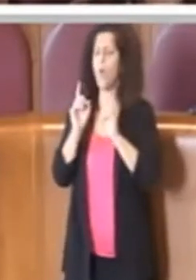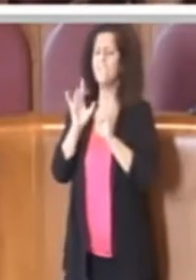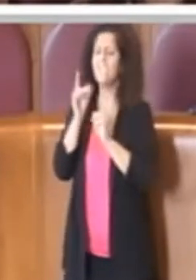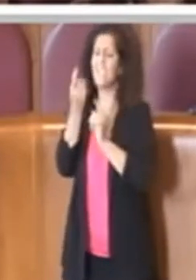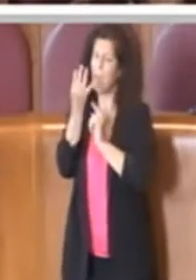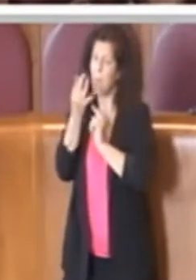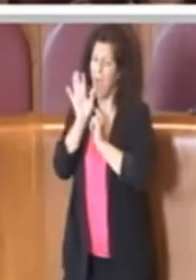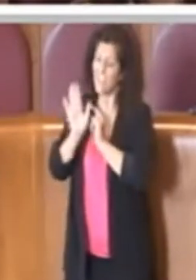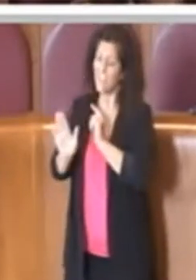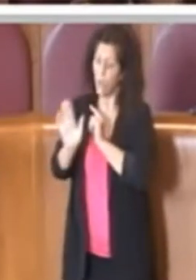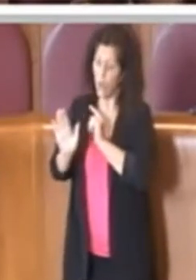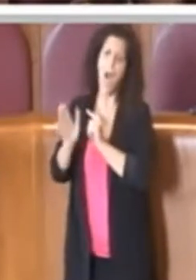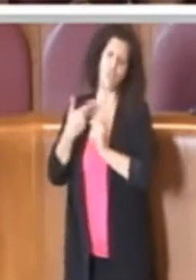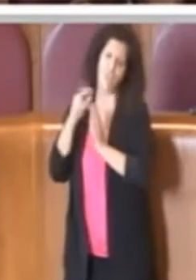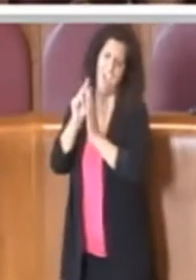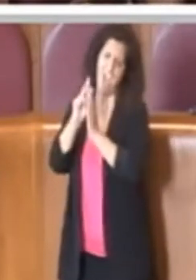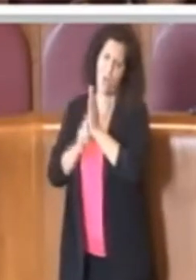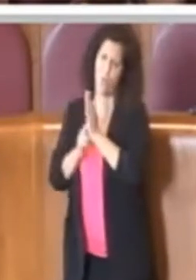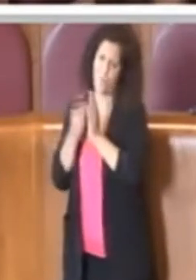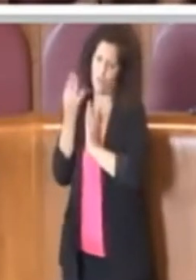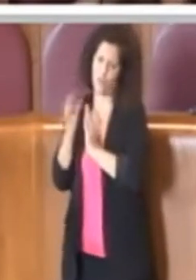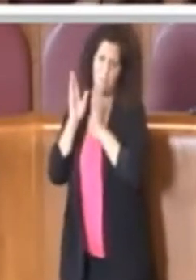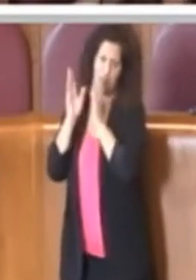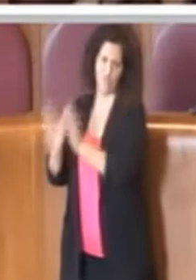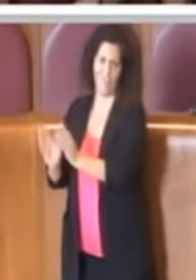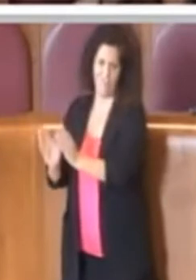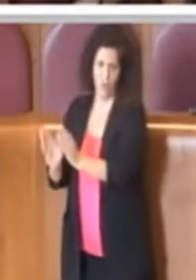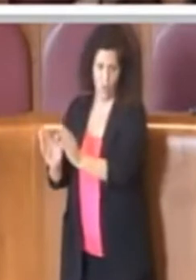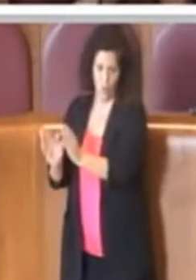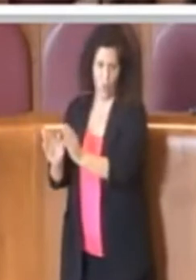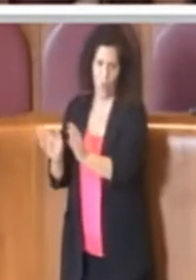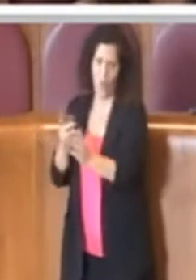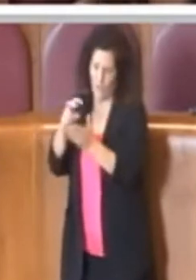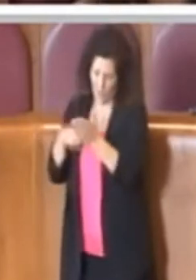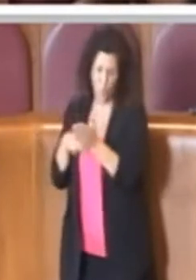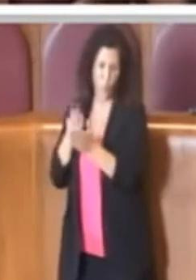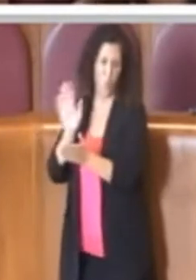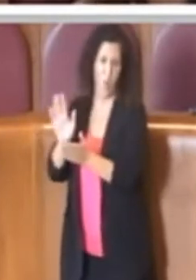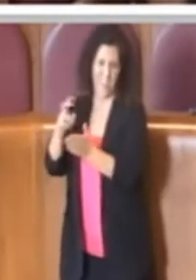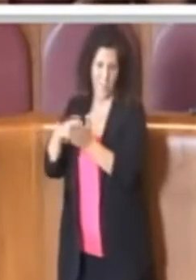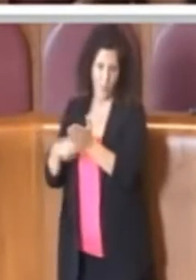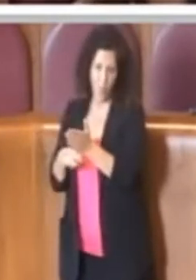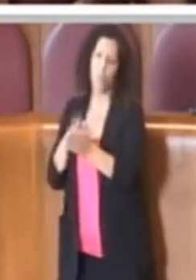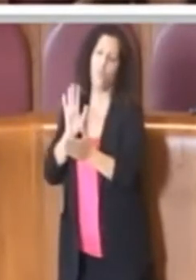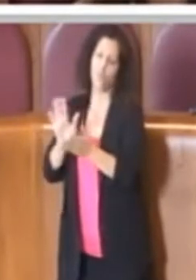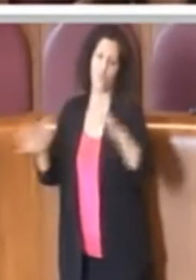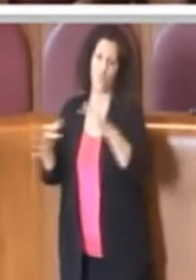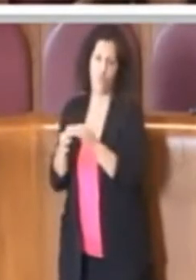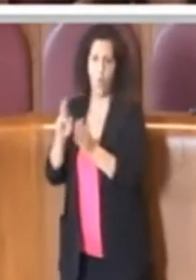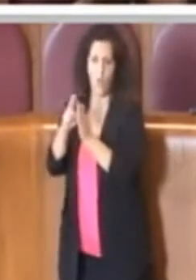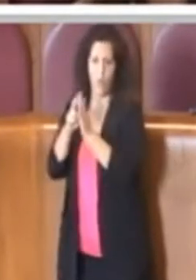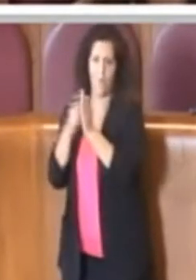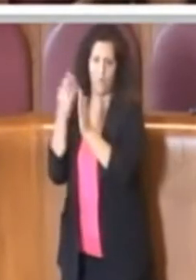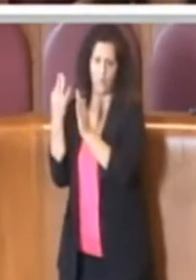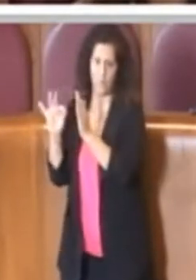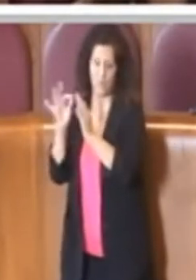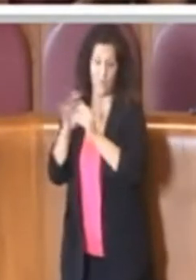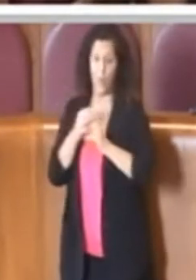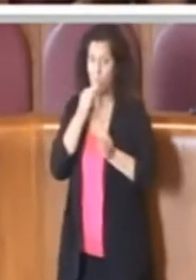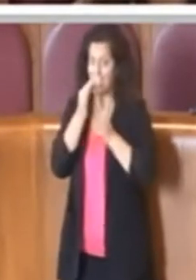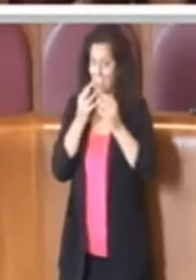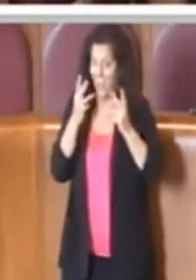tipologia di tributo può avere. Quindi tra le altre cose mi aspetto che nel prosieguo di questa attività di